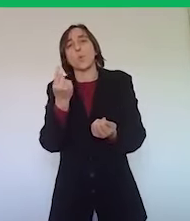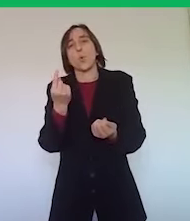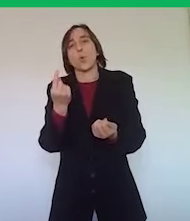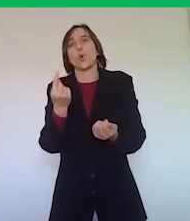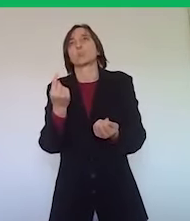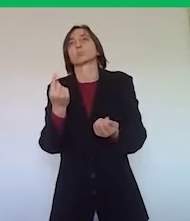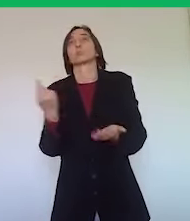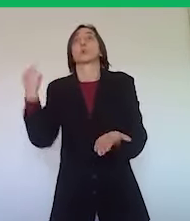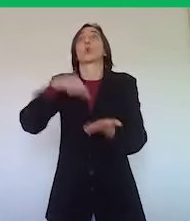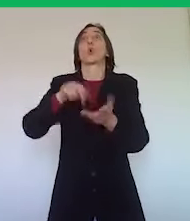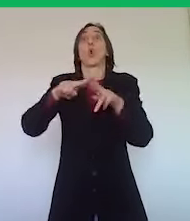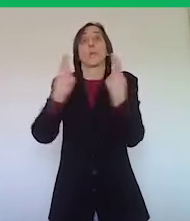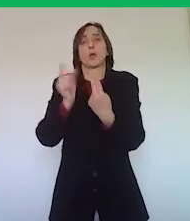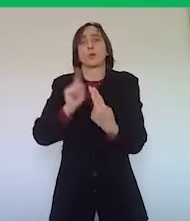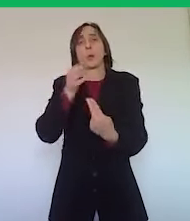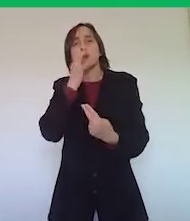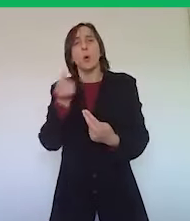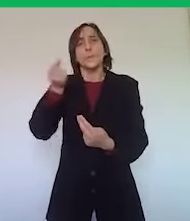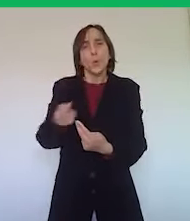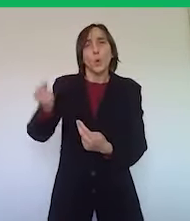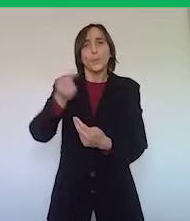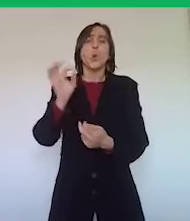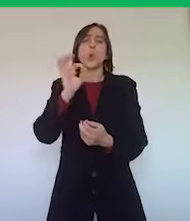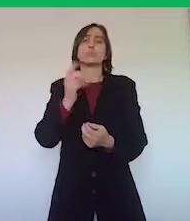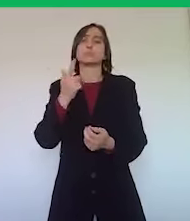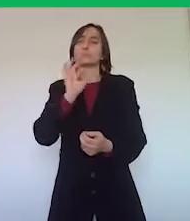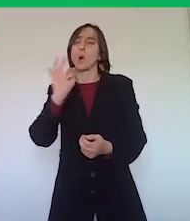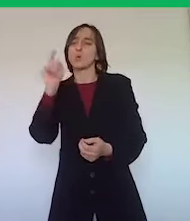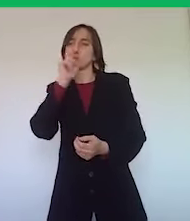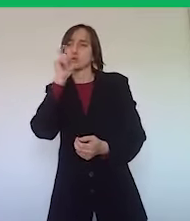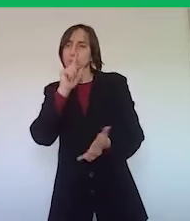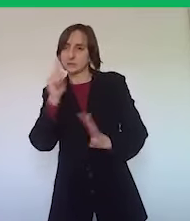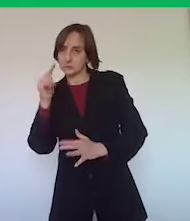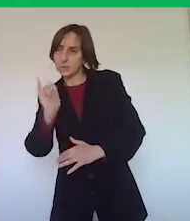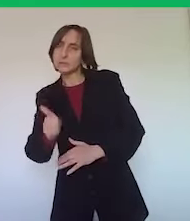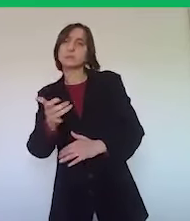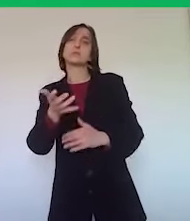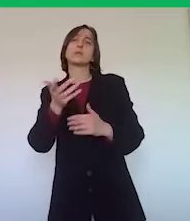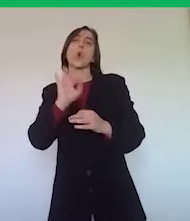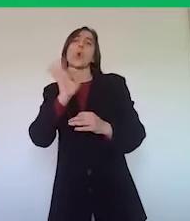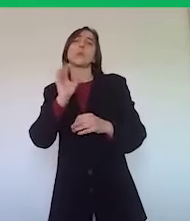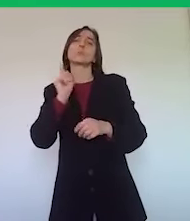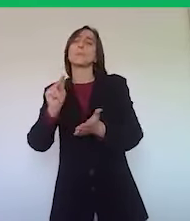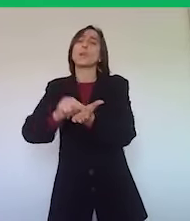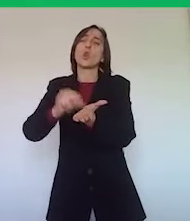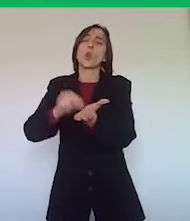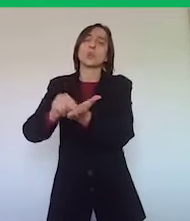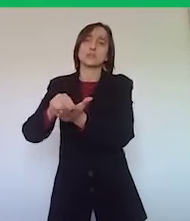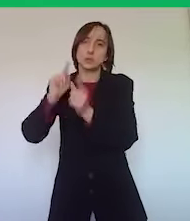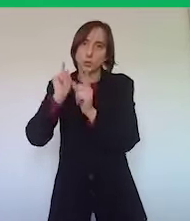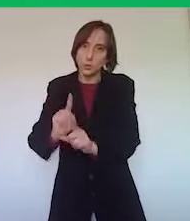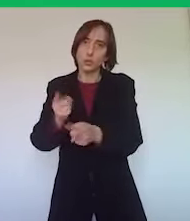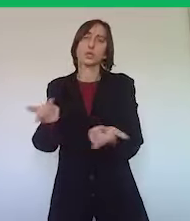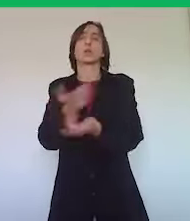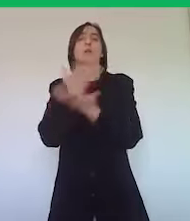totalmente, almeno parzialmente, con gradualità, alcuni giorni alla settimana, su prenotazione, dare la possibilità anche a queste